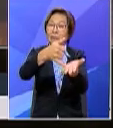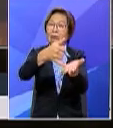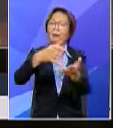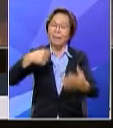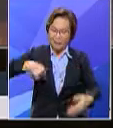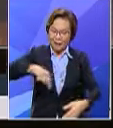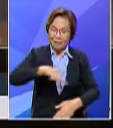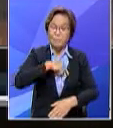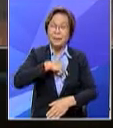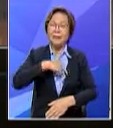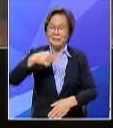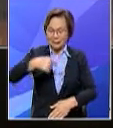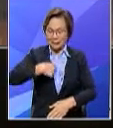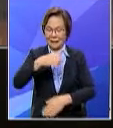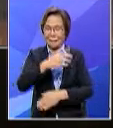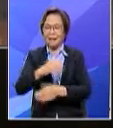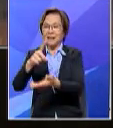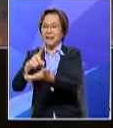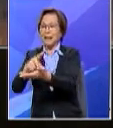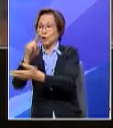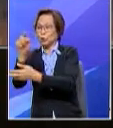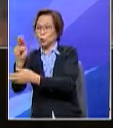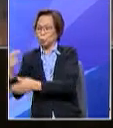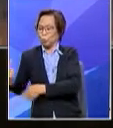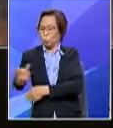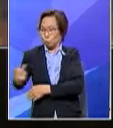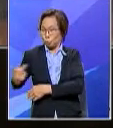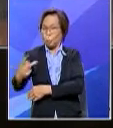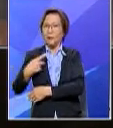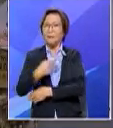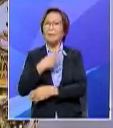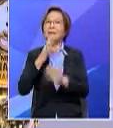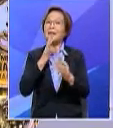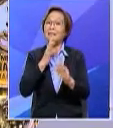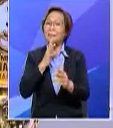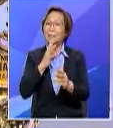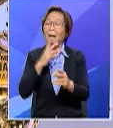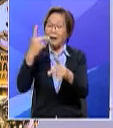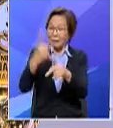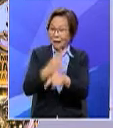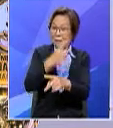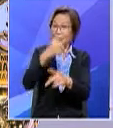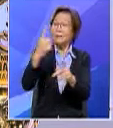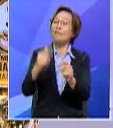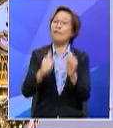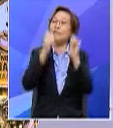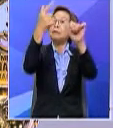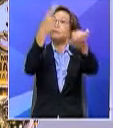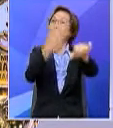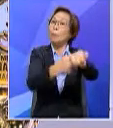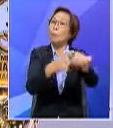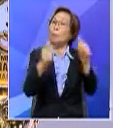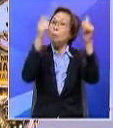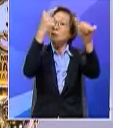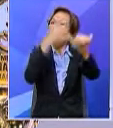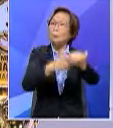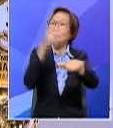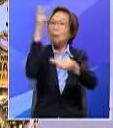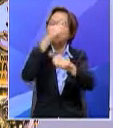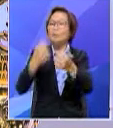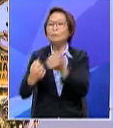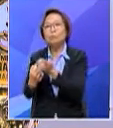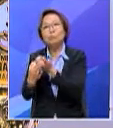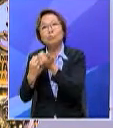di antara saya dengan Dr. Zul kita kata tahun ini adalah kali yang pertama yang kerajaan bagi